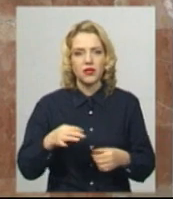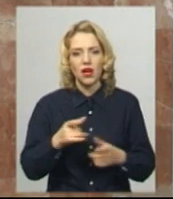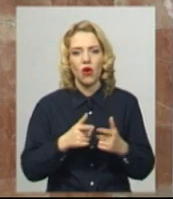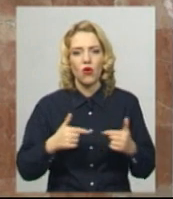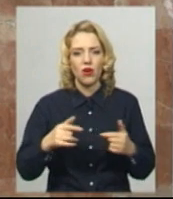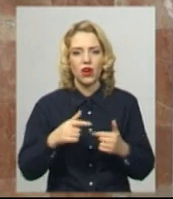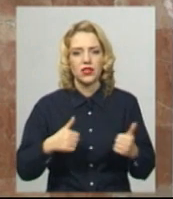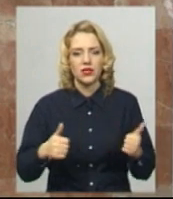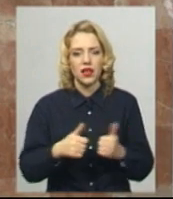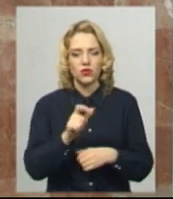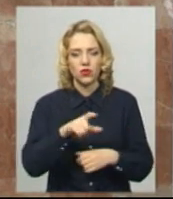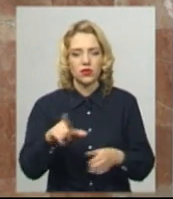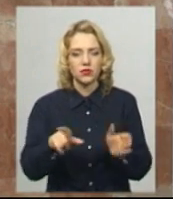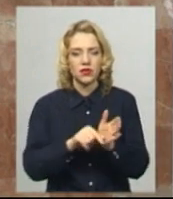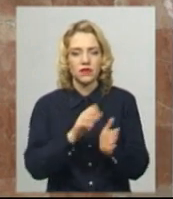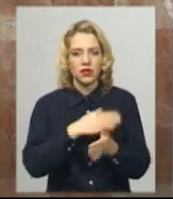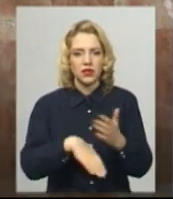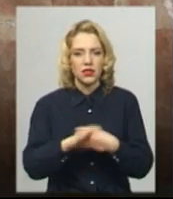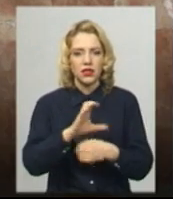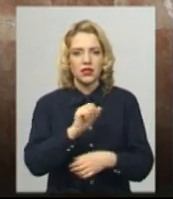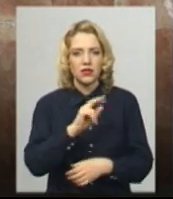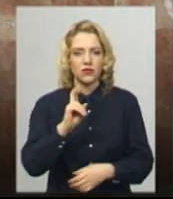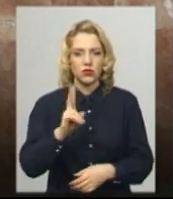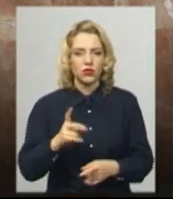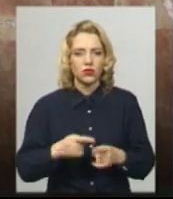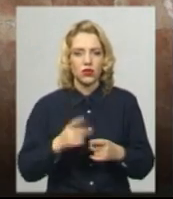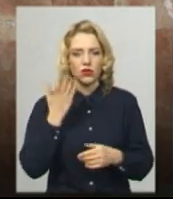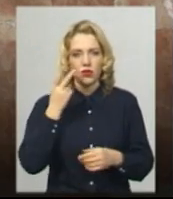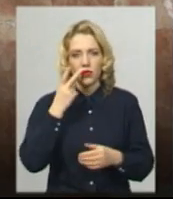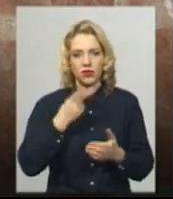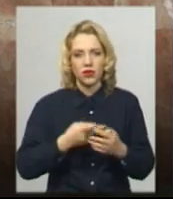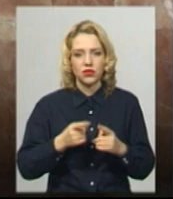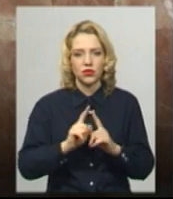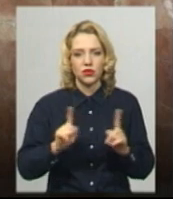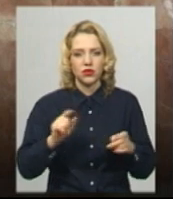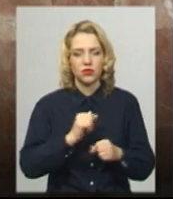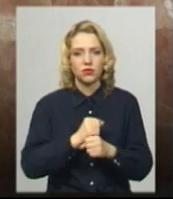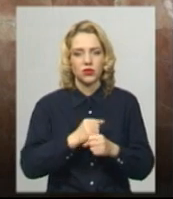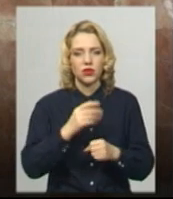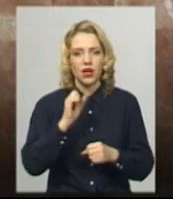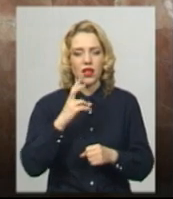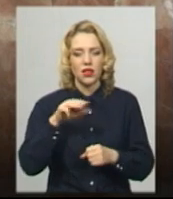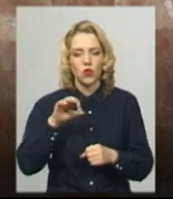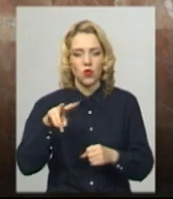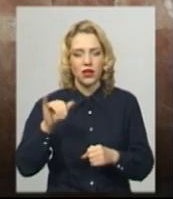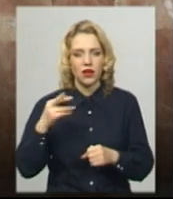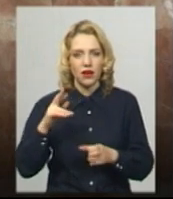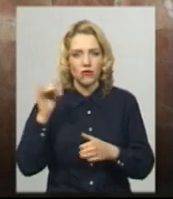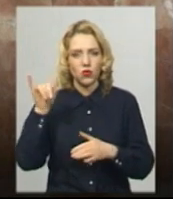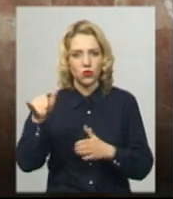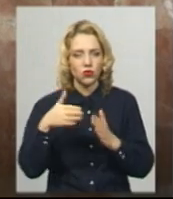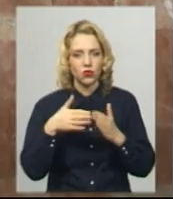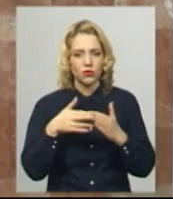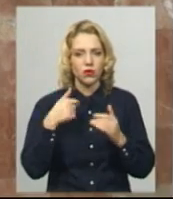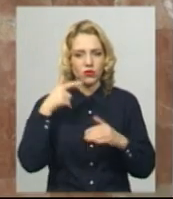інвалідністю Анатолій Савчук. Коли я побачив унікальні роботи Анатолія в нього вдома, я зрозумів, наскільки